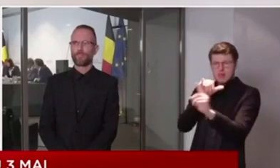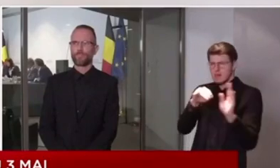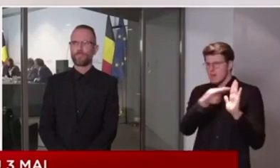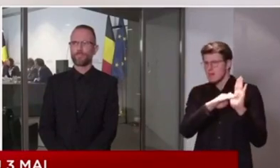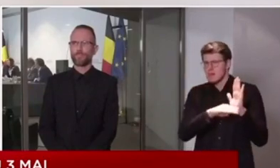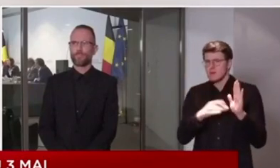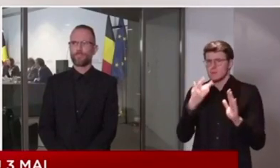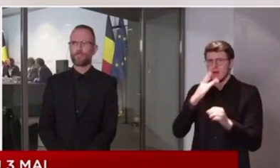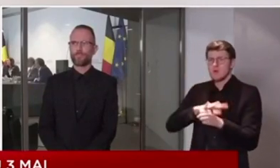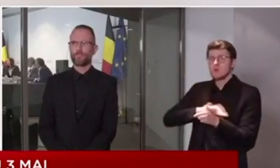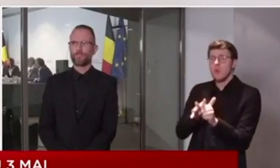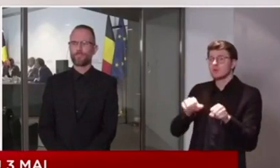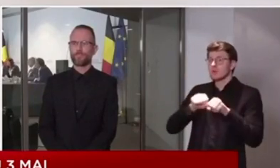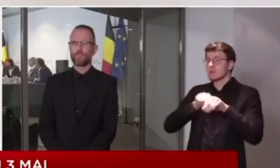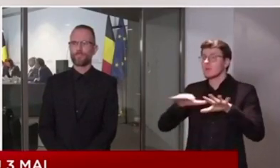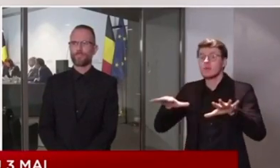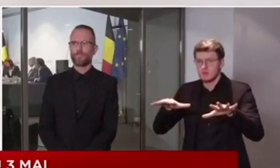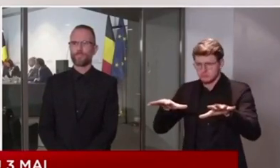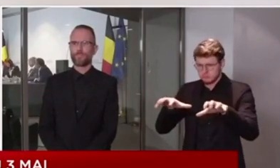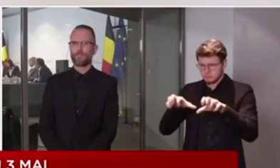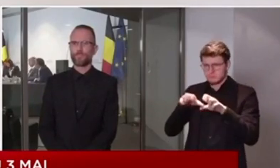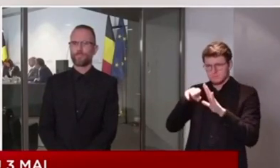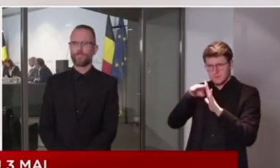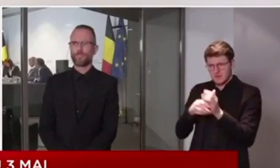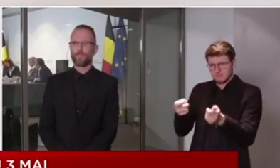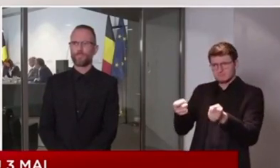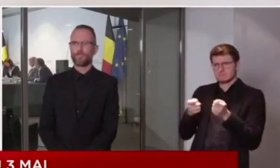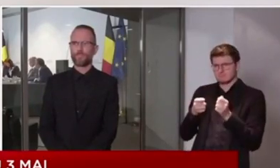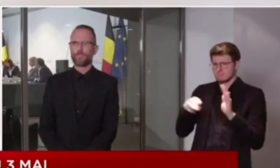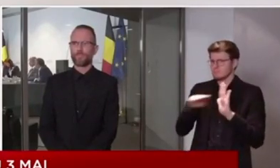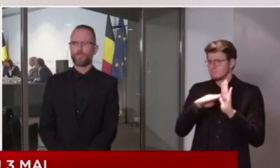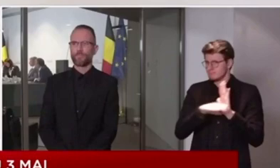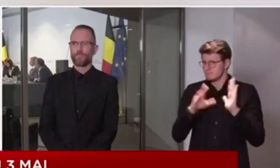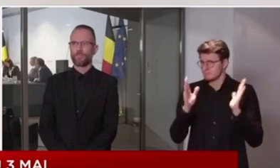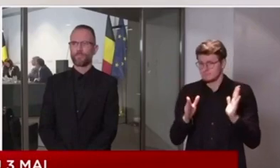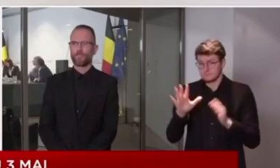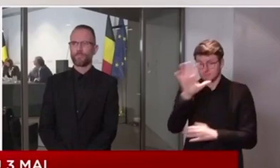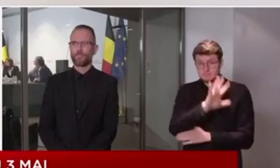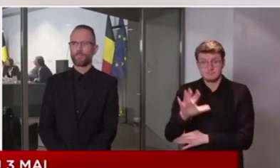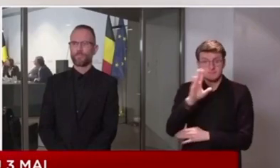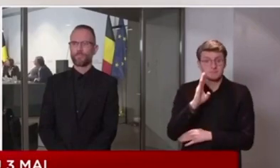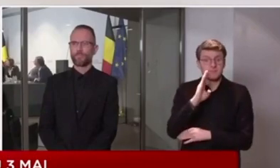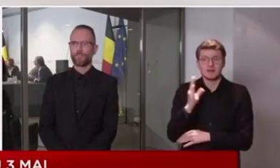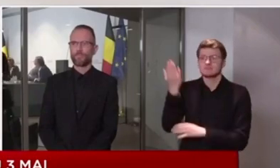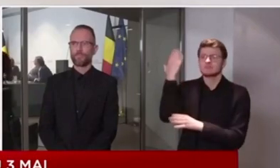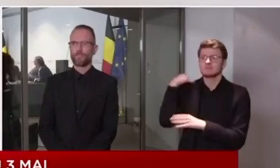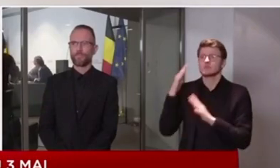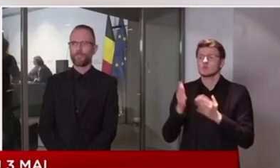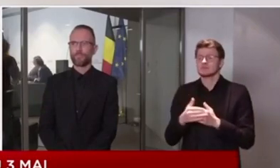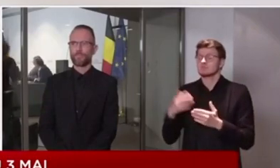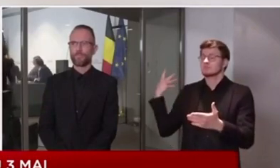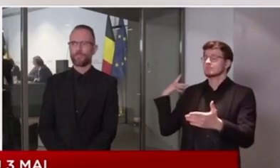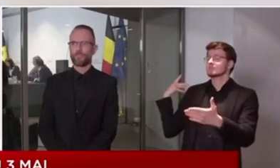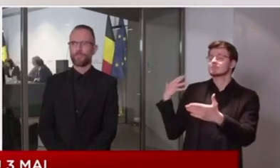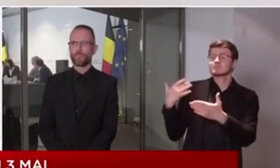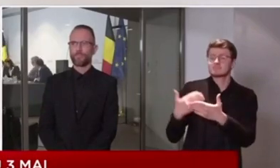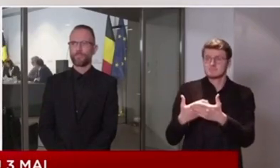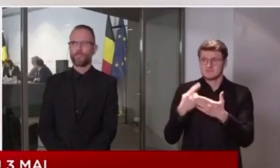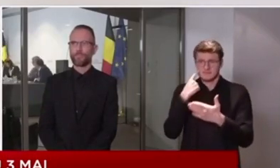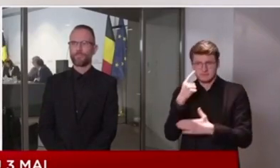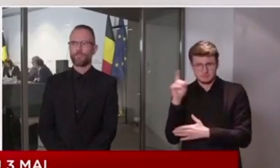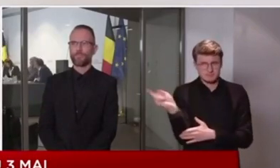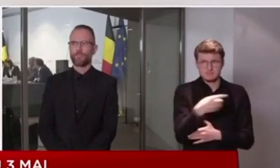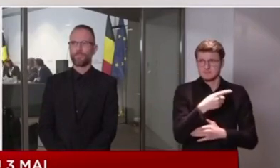afin de nous protéger contre la rapide propagation du Covid-19 dans notre pays. C'était un mois d